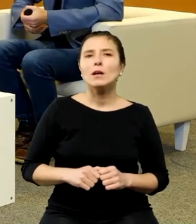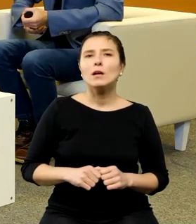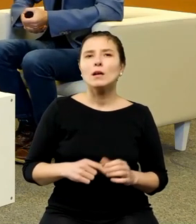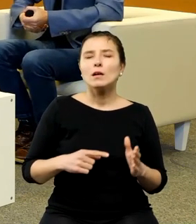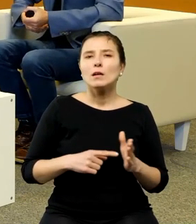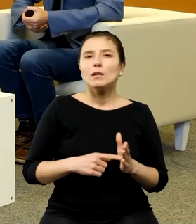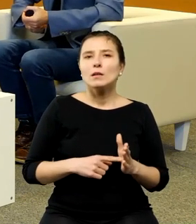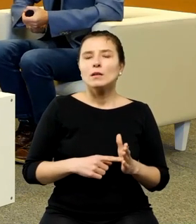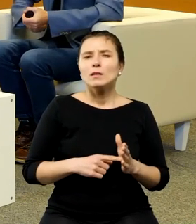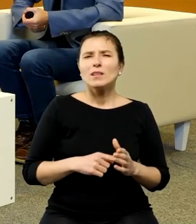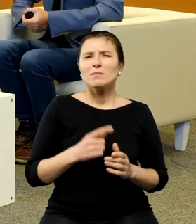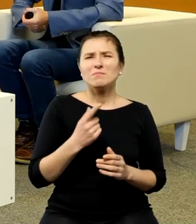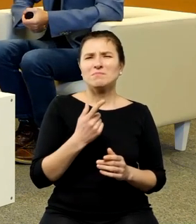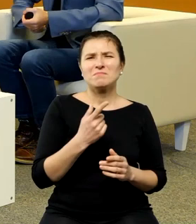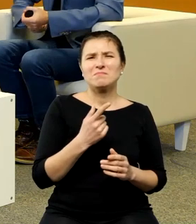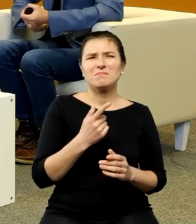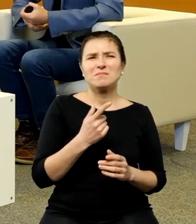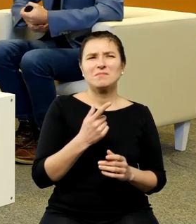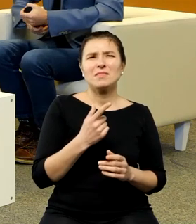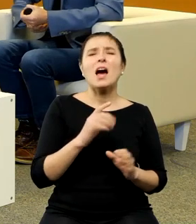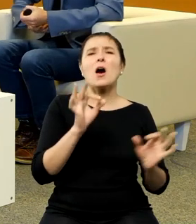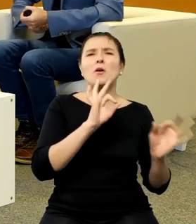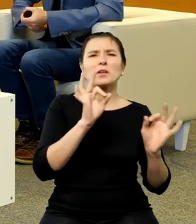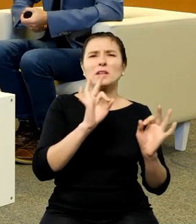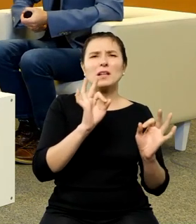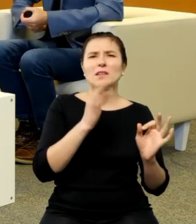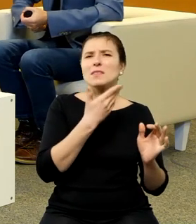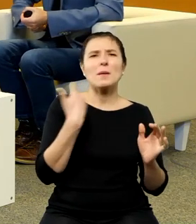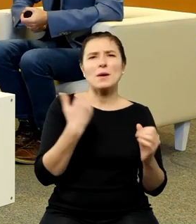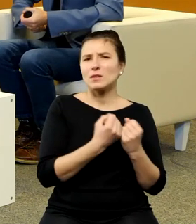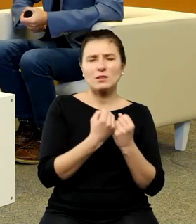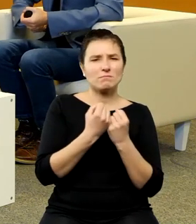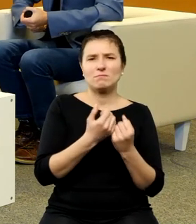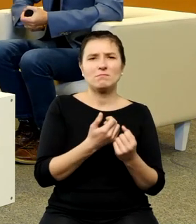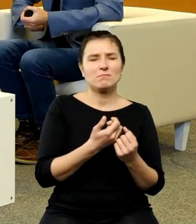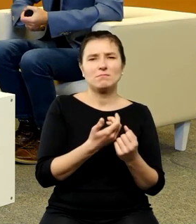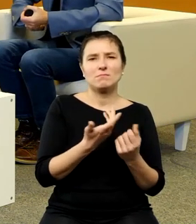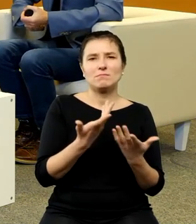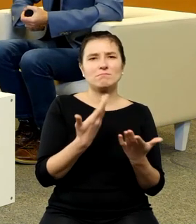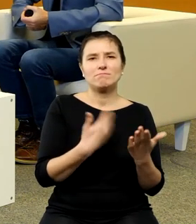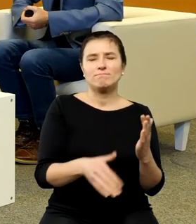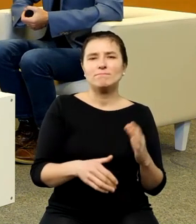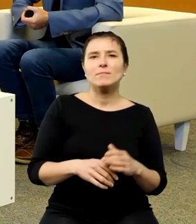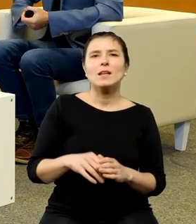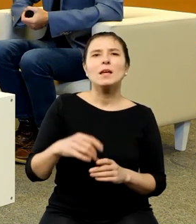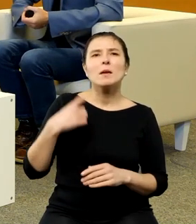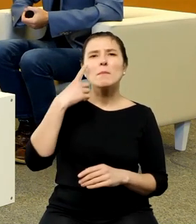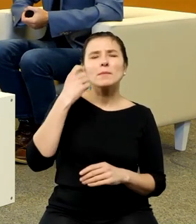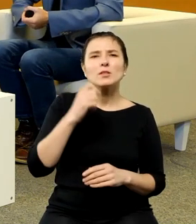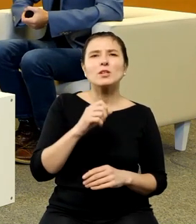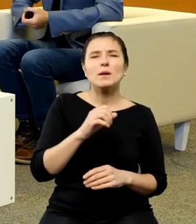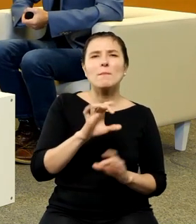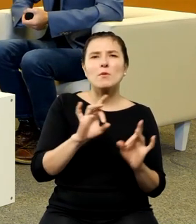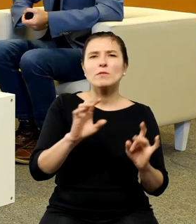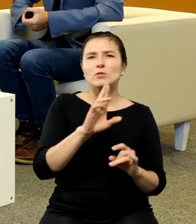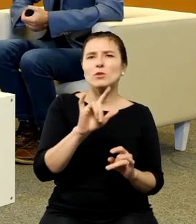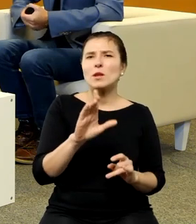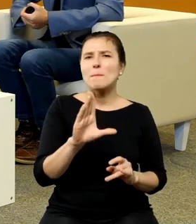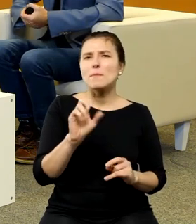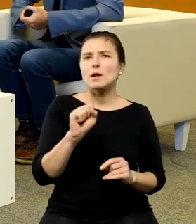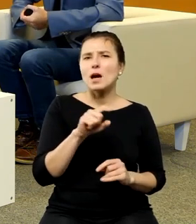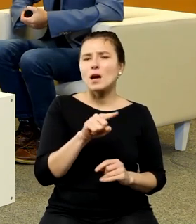i jeśli popatrzymy do historii astronomii w pierwszym tomie profesora Rybki tam jest